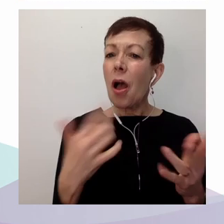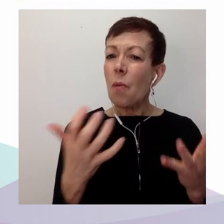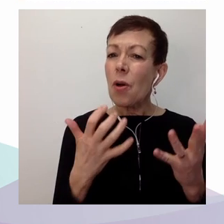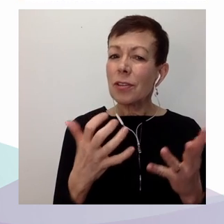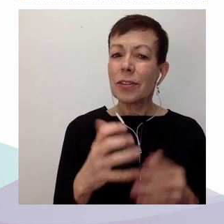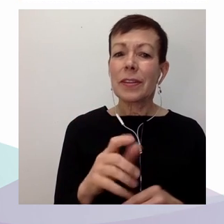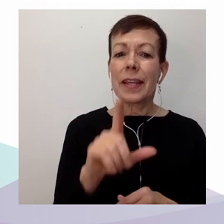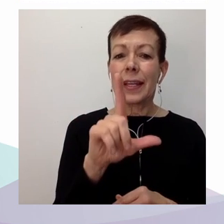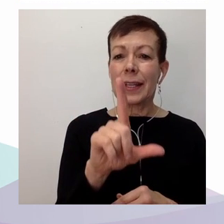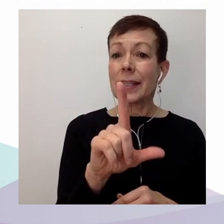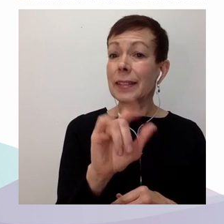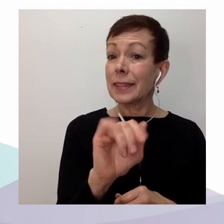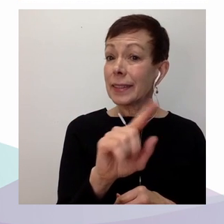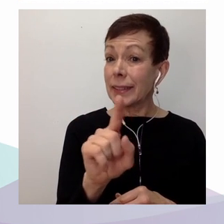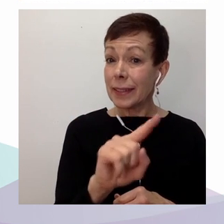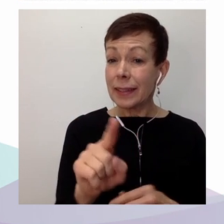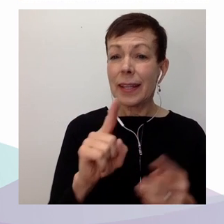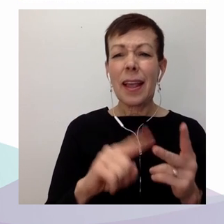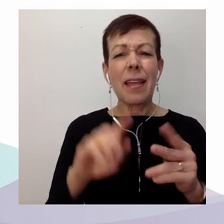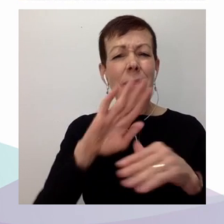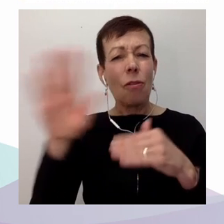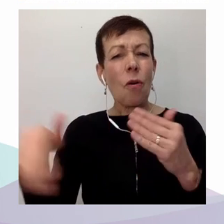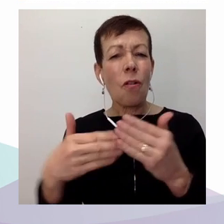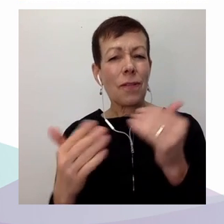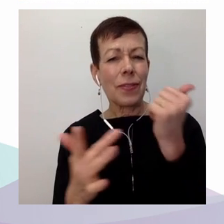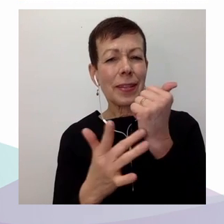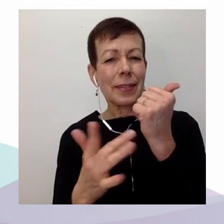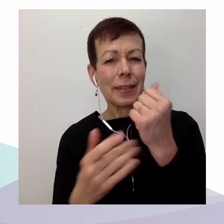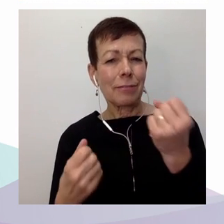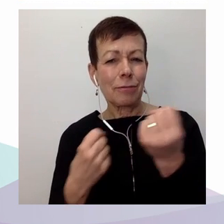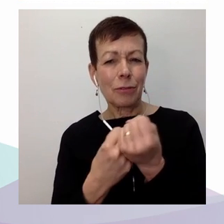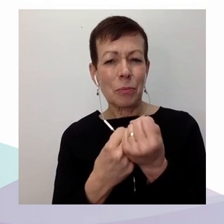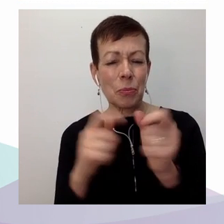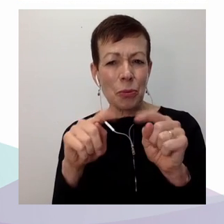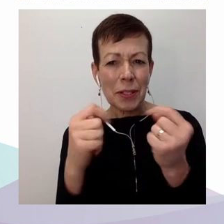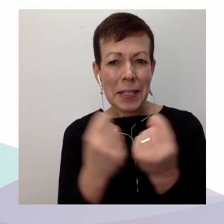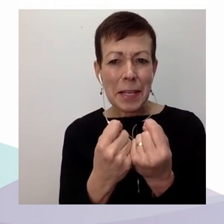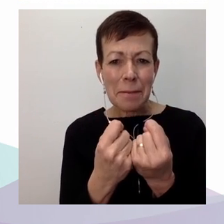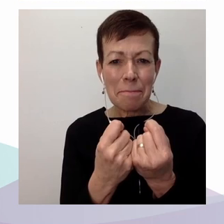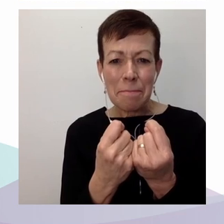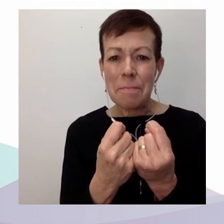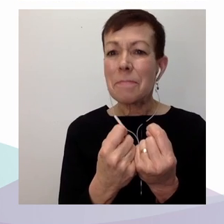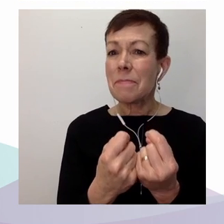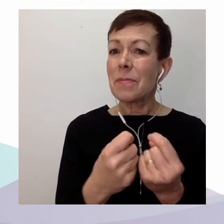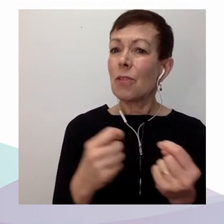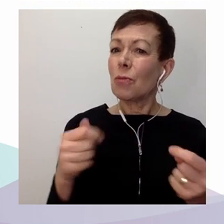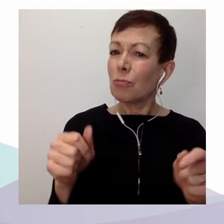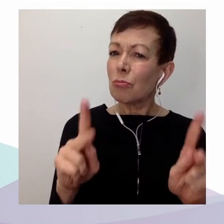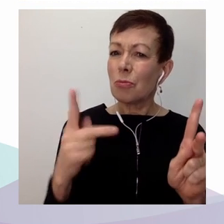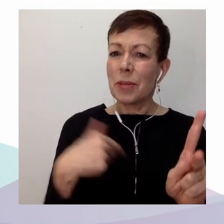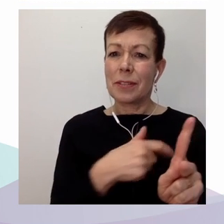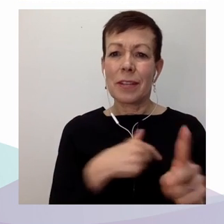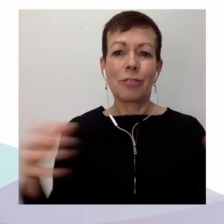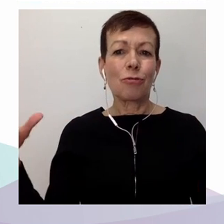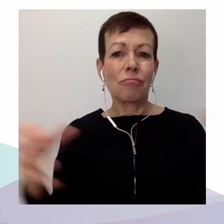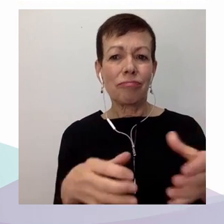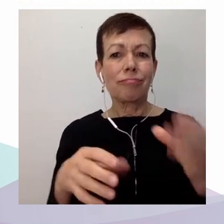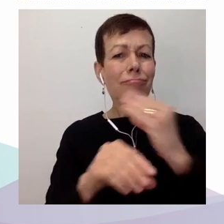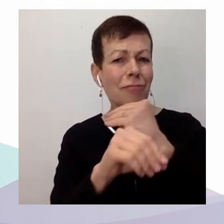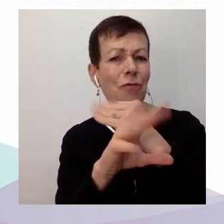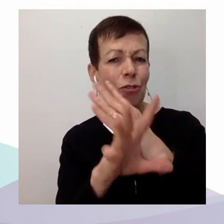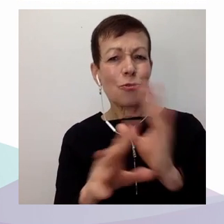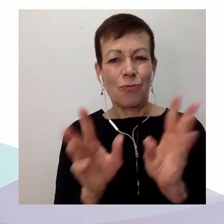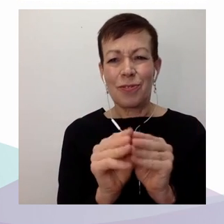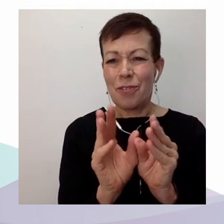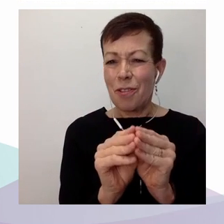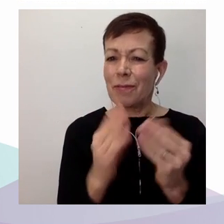nous ne pourrions aujourd'hui être ensemble dans cet espace virtuel. On m'a invitée aujourd'hui à, et je